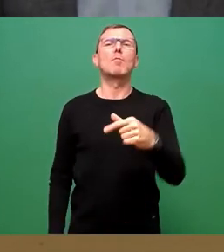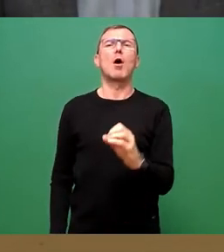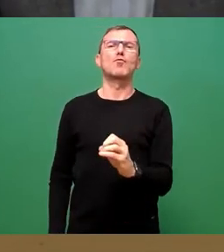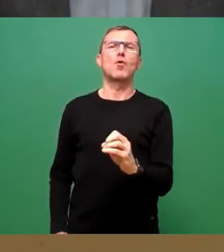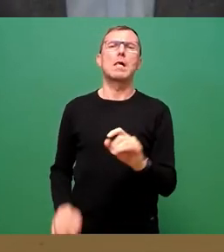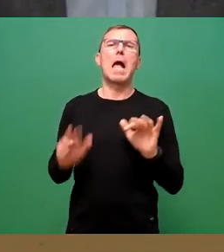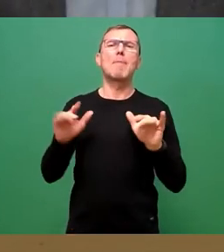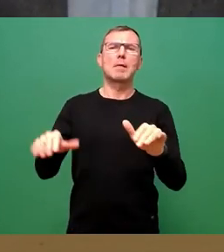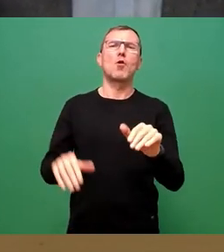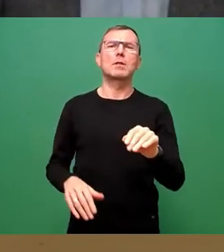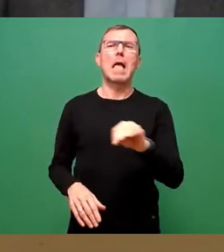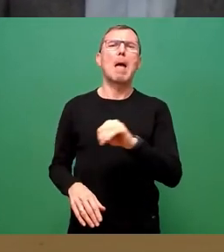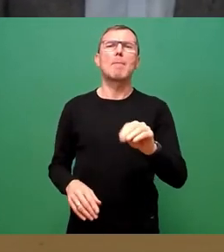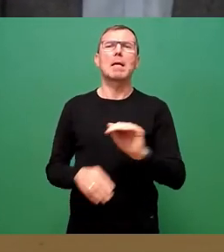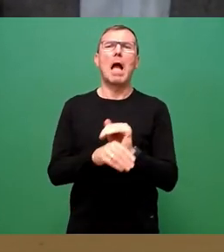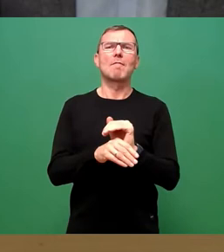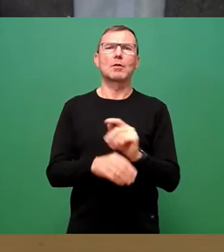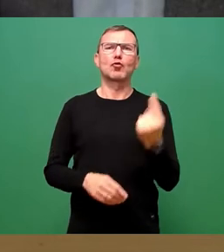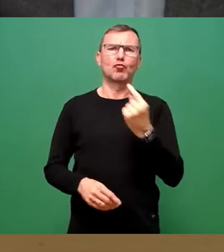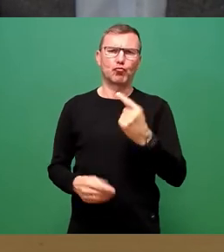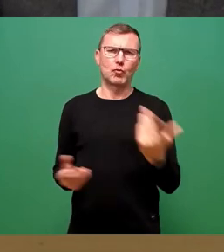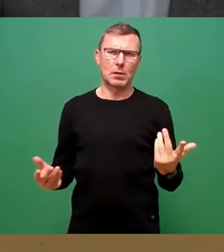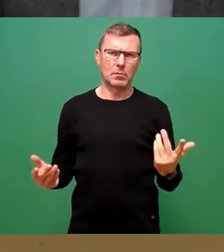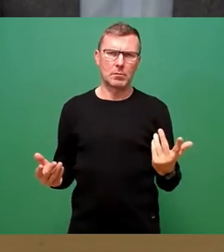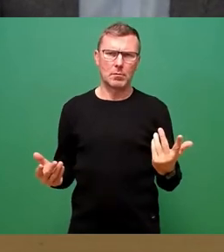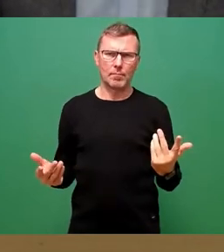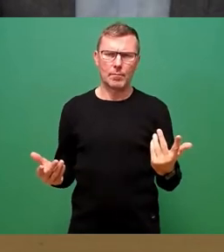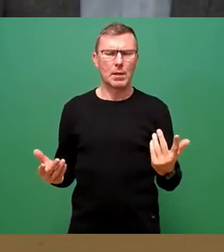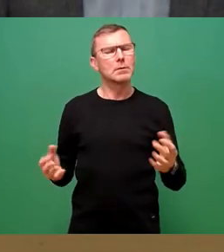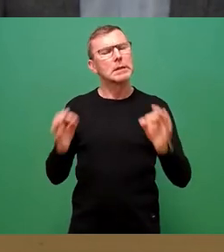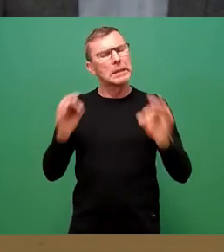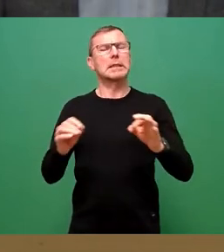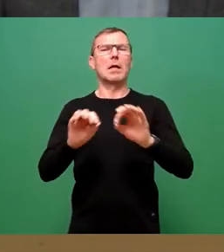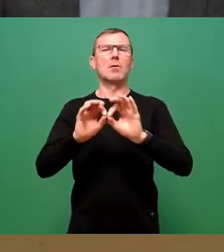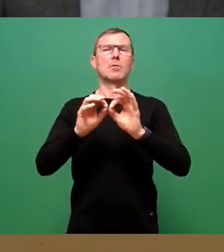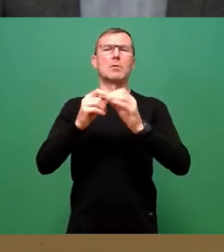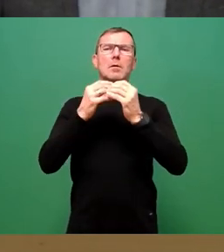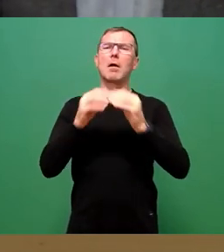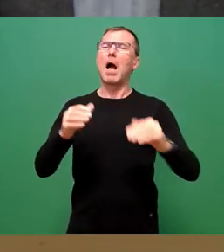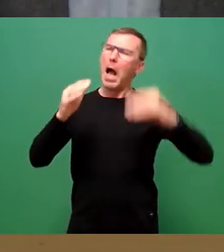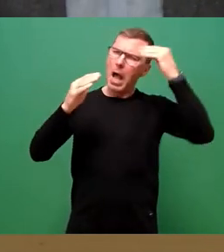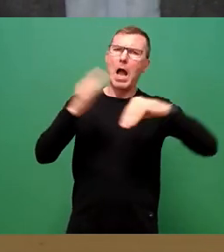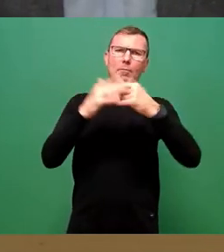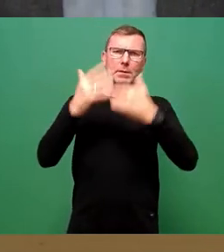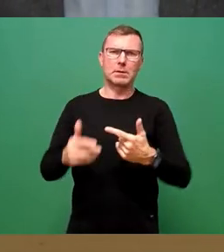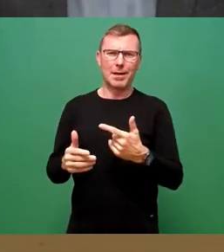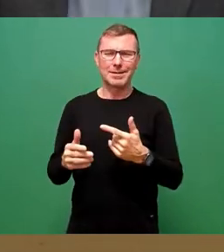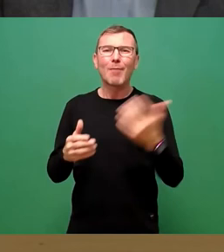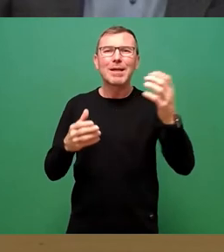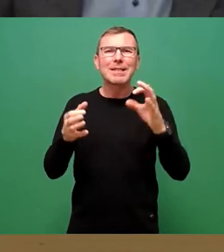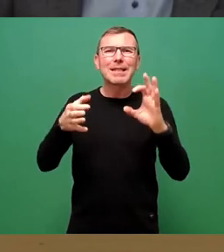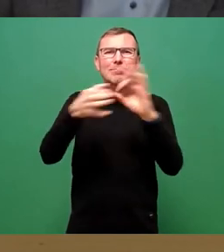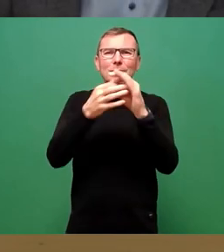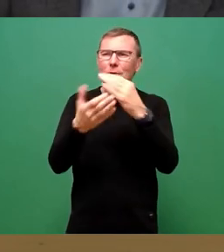Megawattstunden, jetzt mal als Generalinformation. Was die Zusammensetzung der